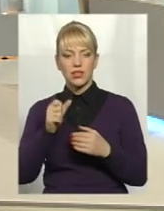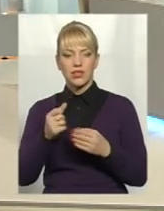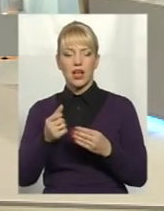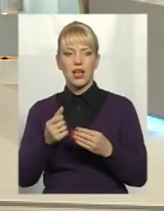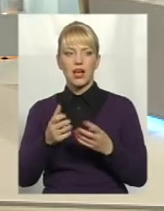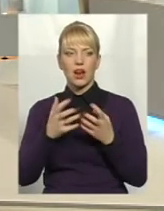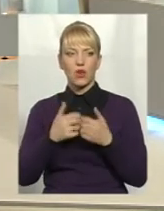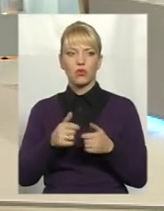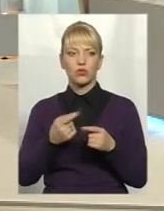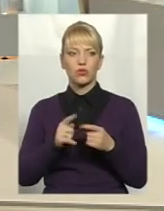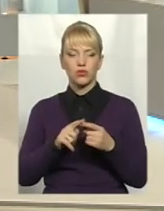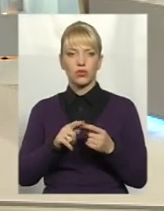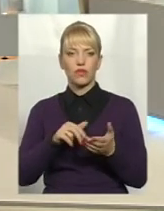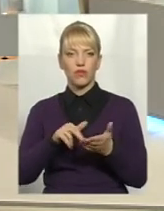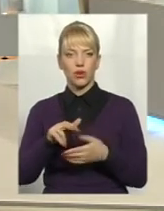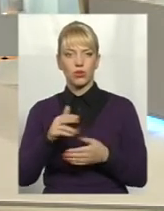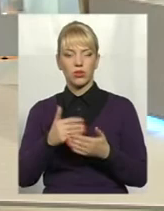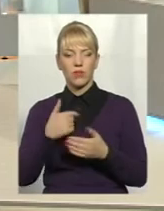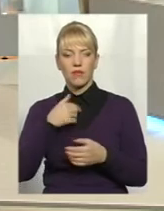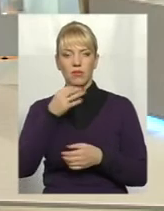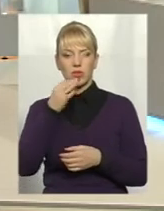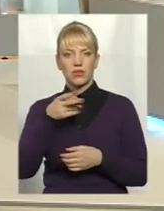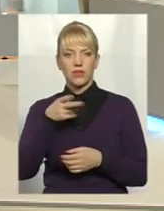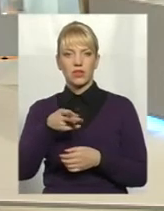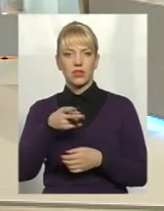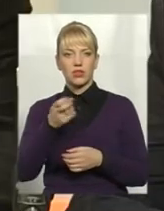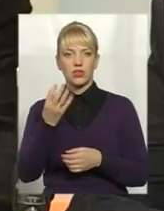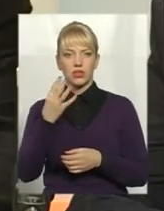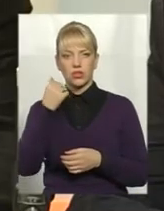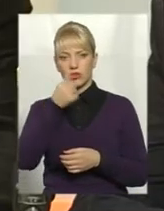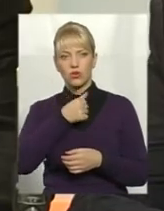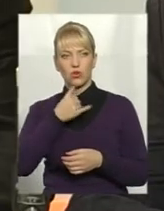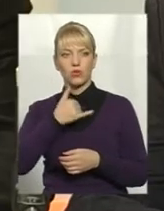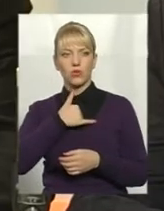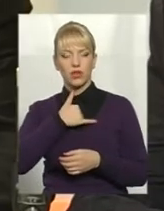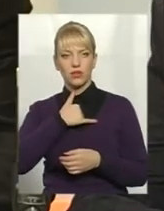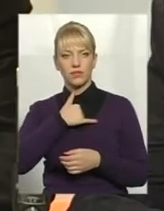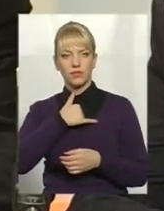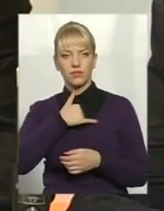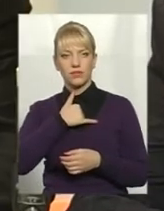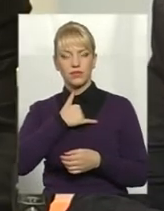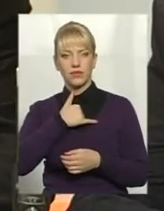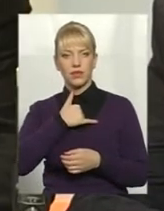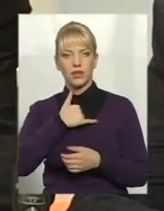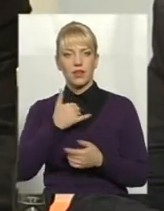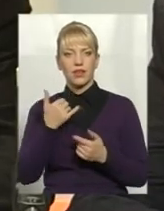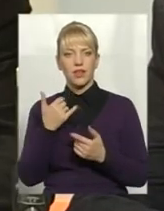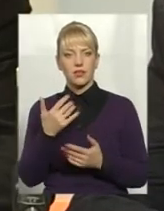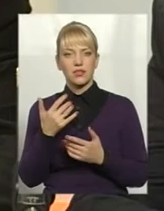виходимо. От я скажу, 214 рік. В нас настільки